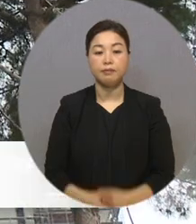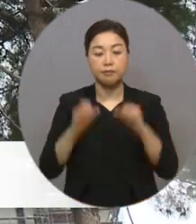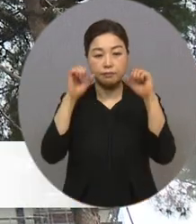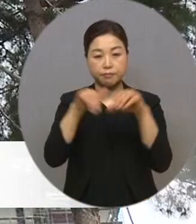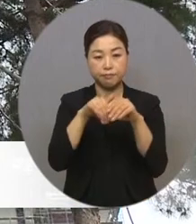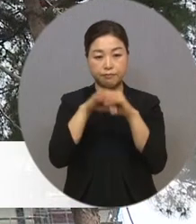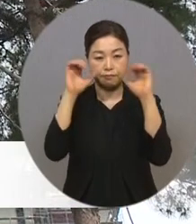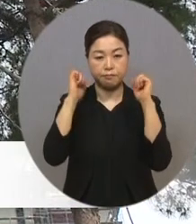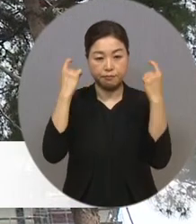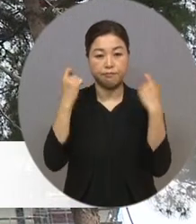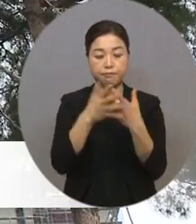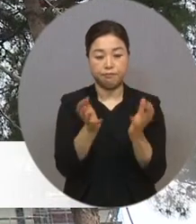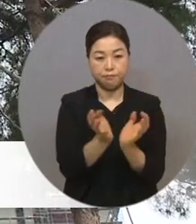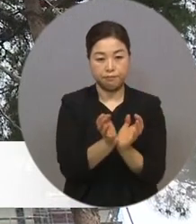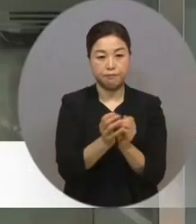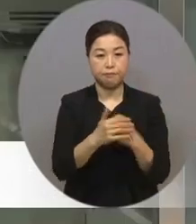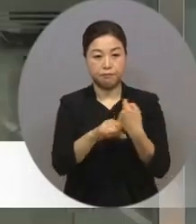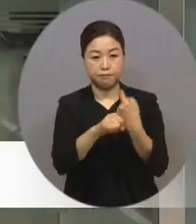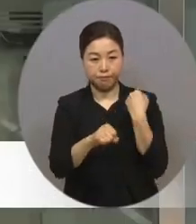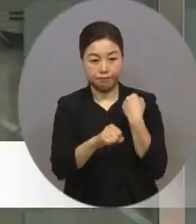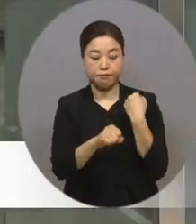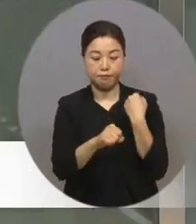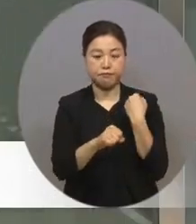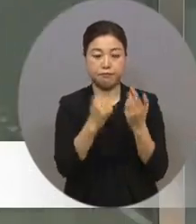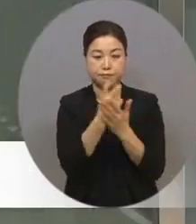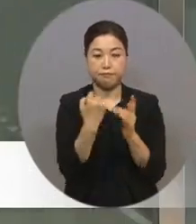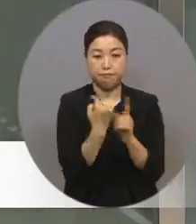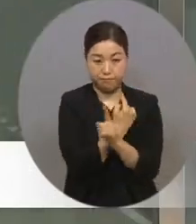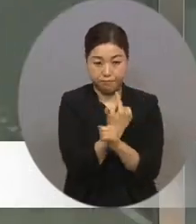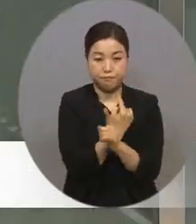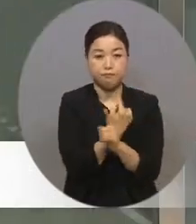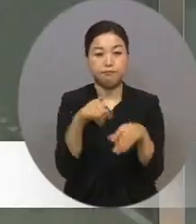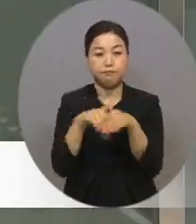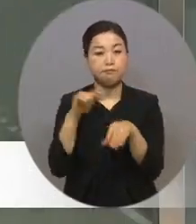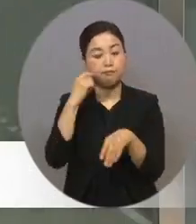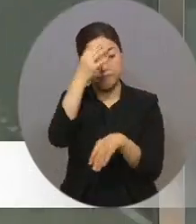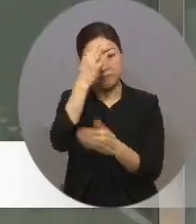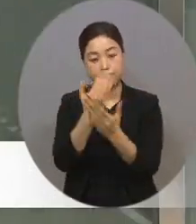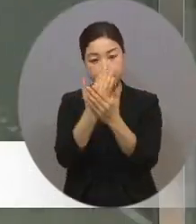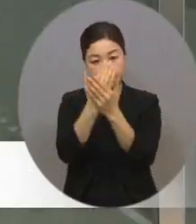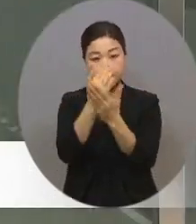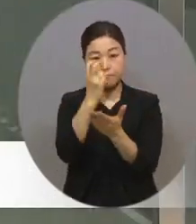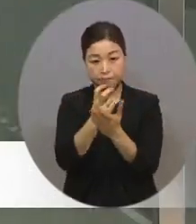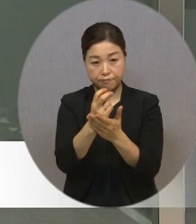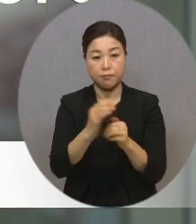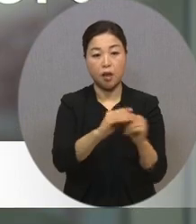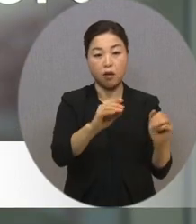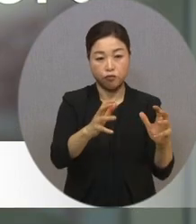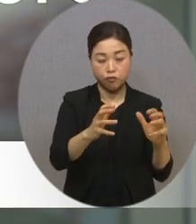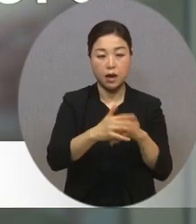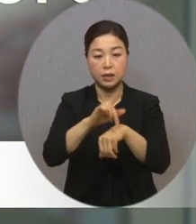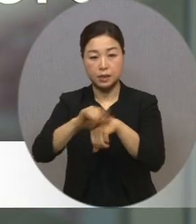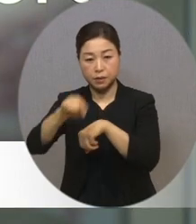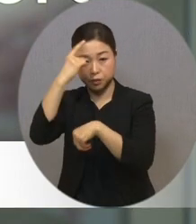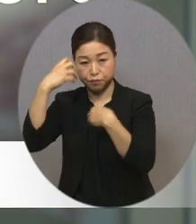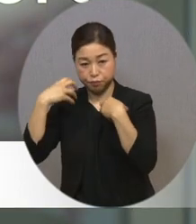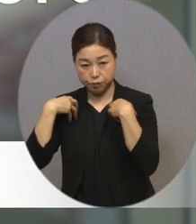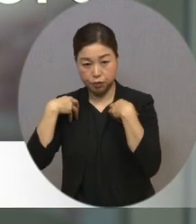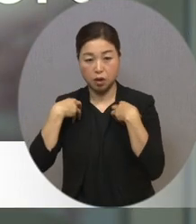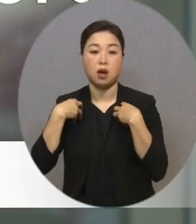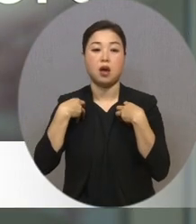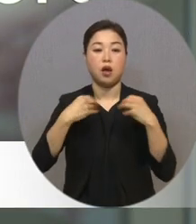문화체육관광부는 지난해 개정한 문화예술진흥법에 따라 국가와 지방자치단체가 설치한 국공립